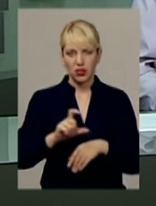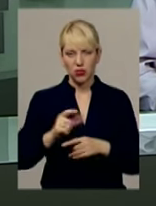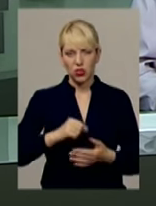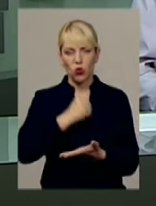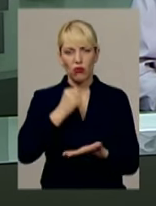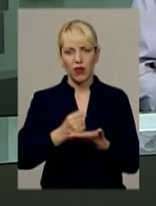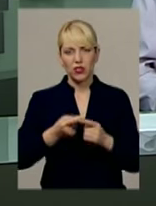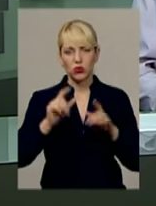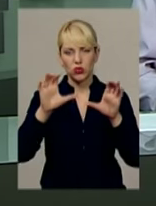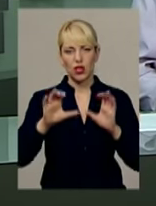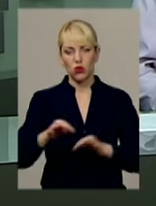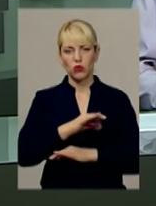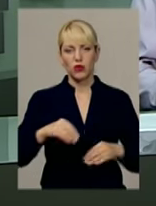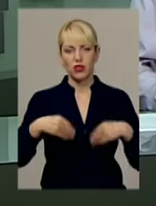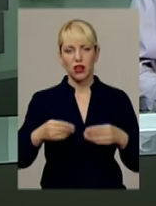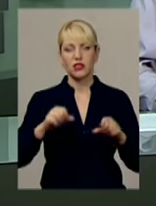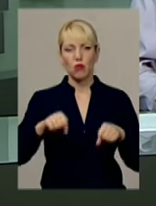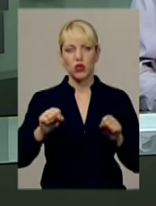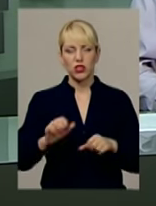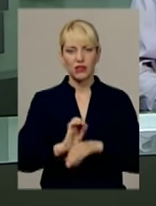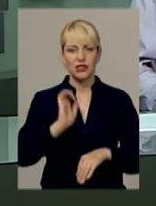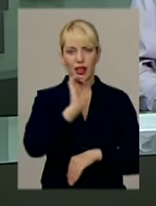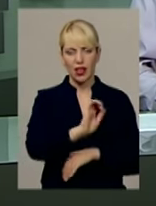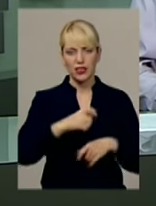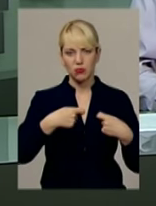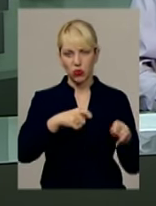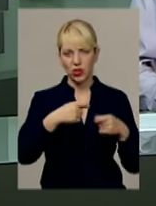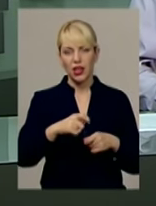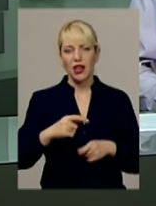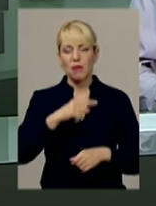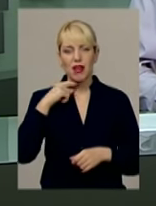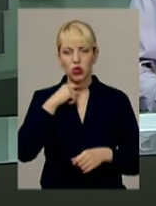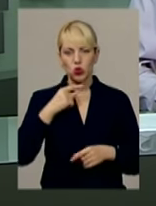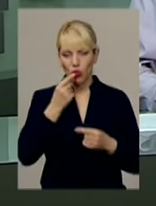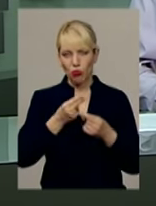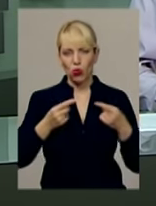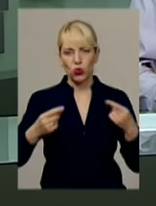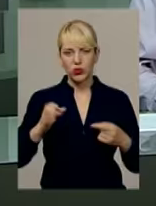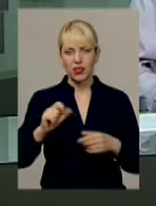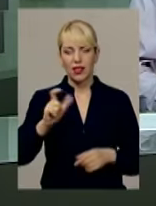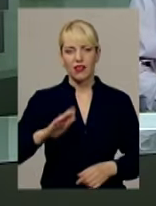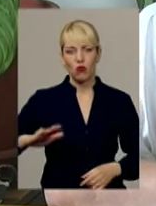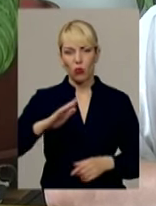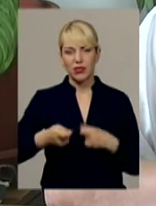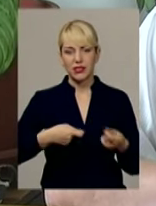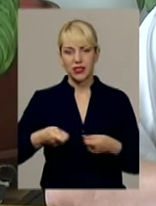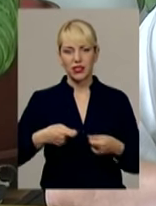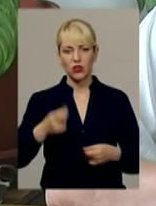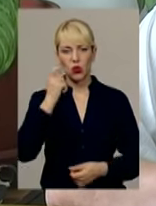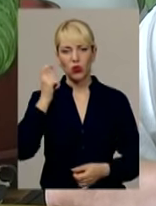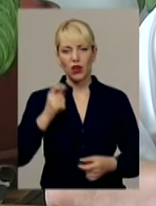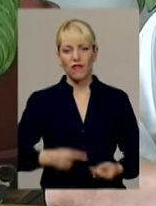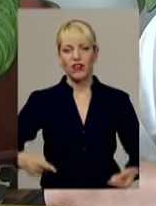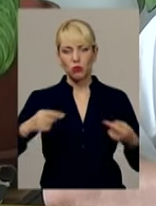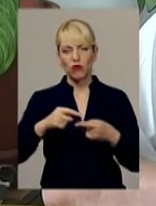законопроекту дасть можливість збільшити експорт м'ясної продукції з України на європейські ринки. Відповідно до